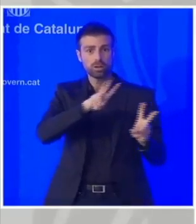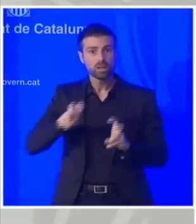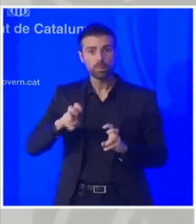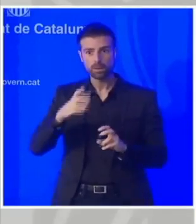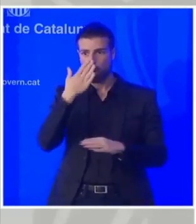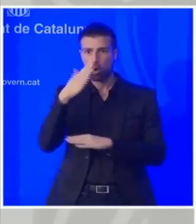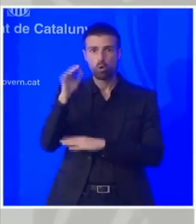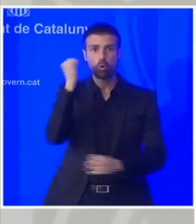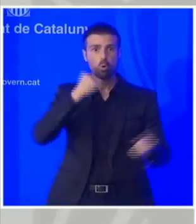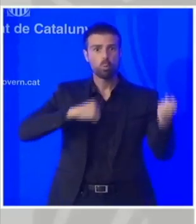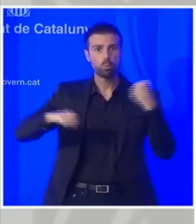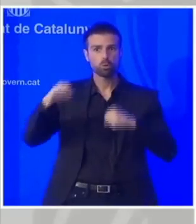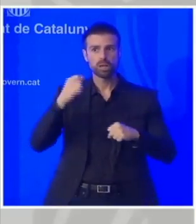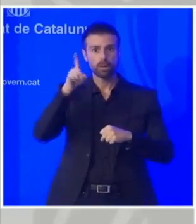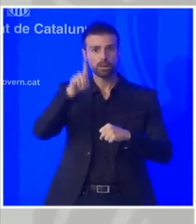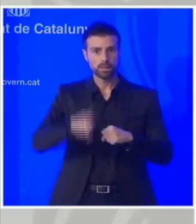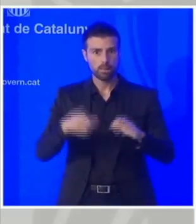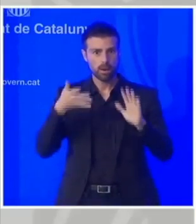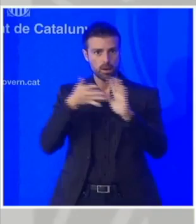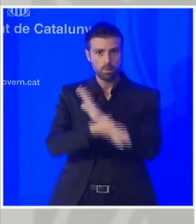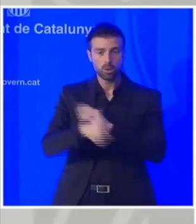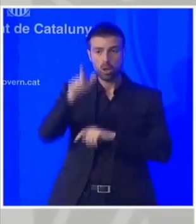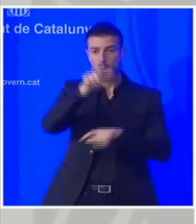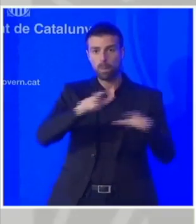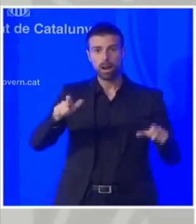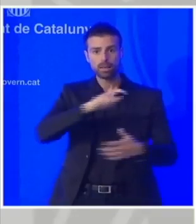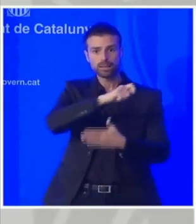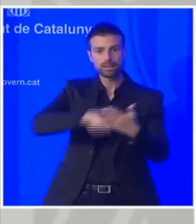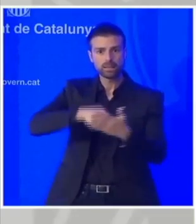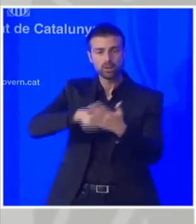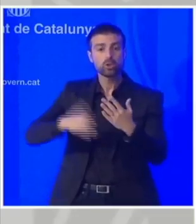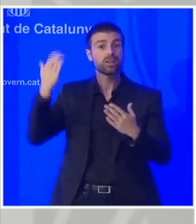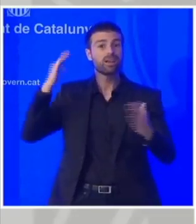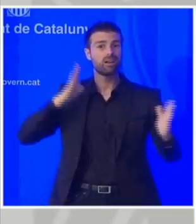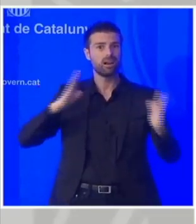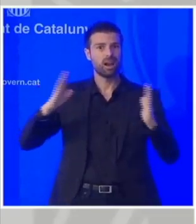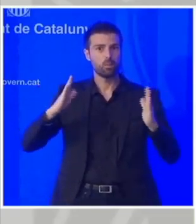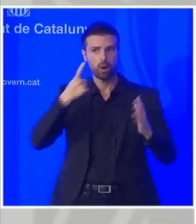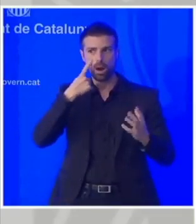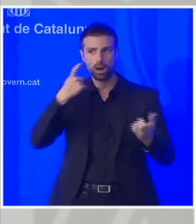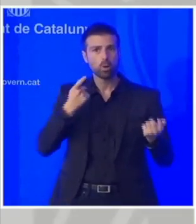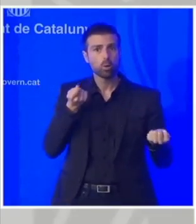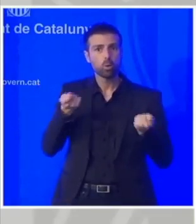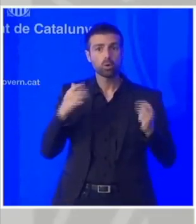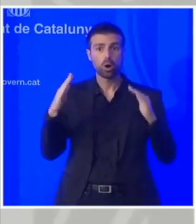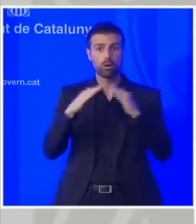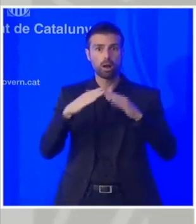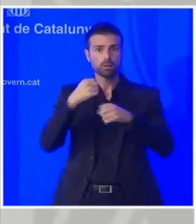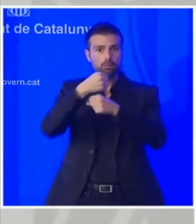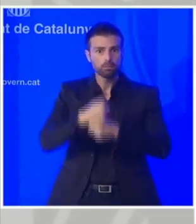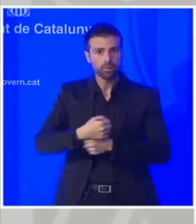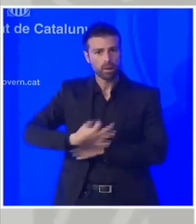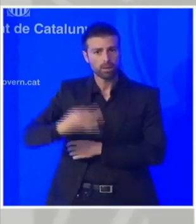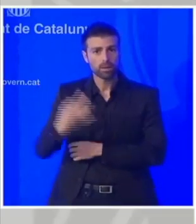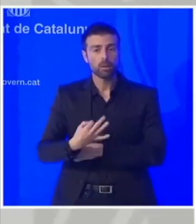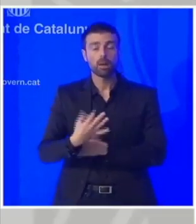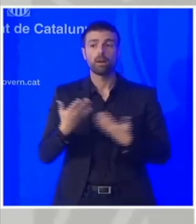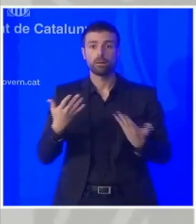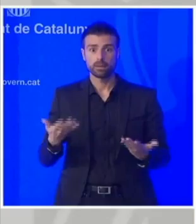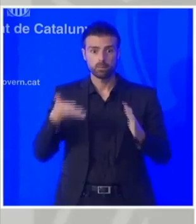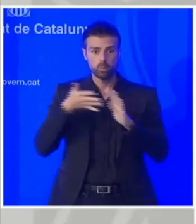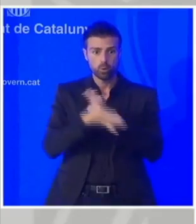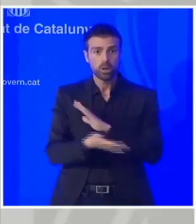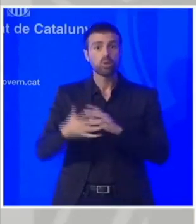duien a terme amb la correlació necessària en aquell moment de prevenció i de confinament domiciliari. I pel